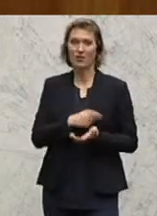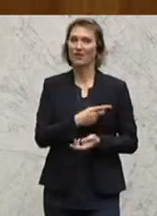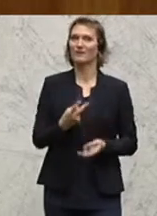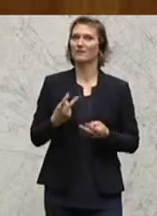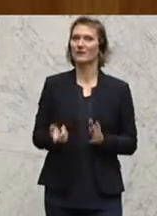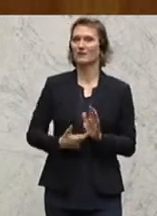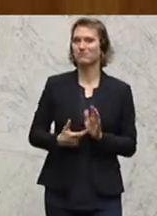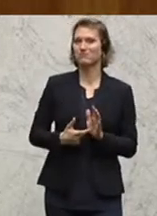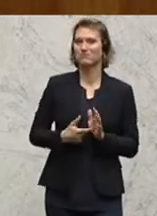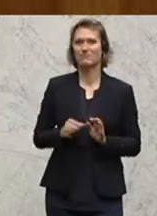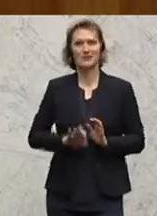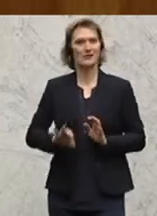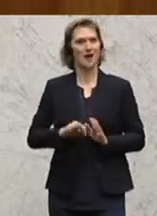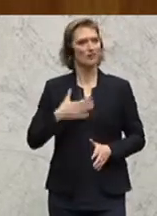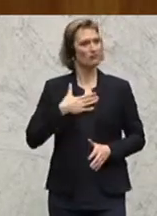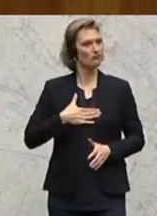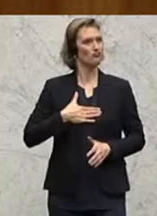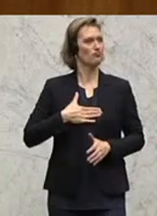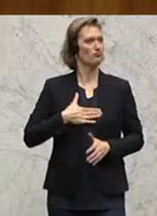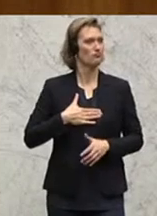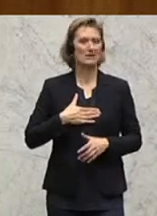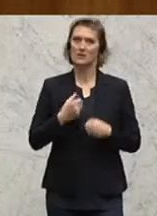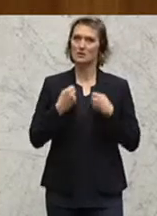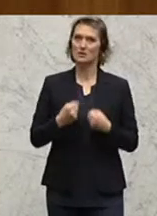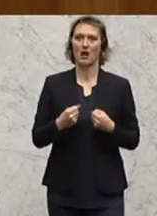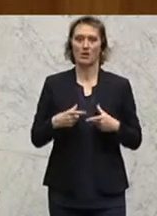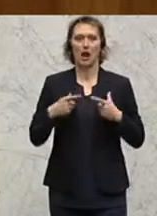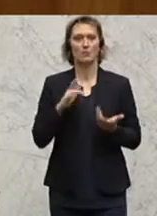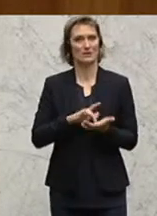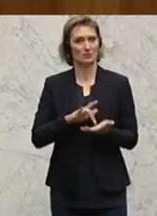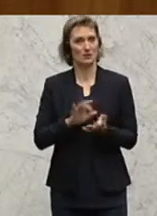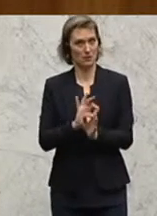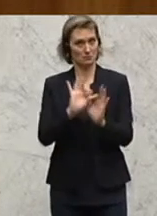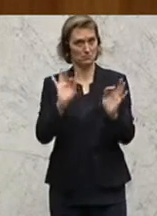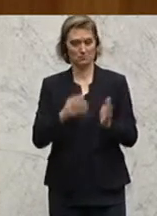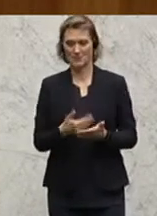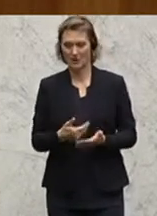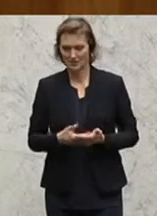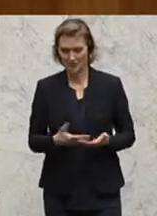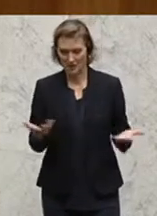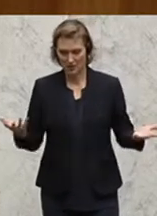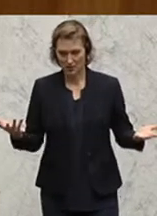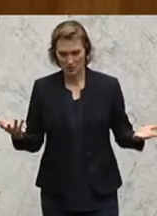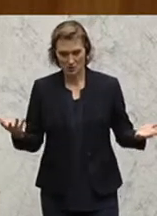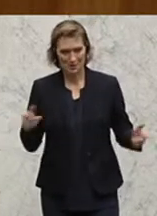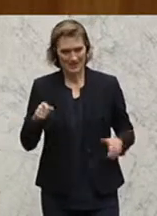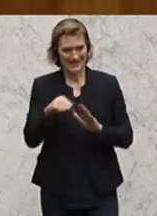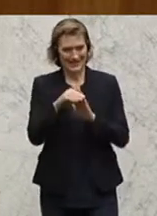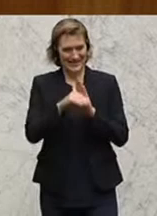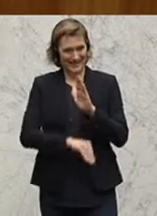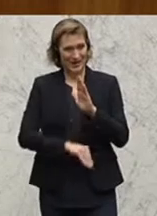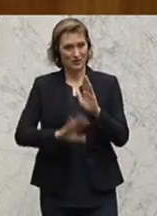ein ganz wichtiges Zeichen auf Sicherheit im Lebensmittelbereich. Und dahin zielt auch diese